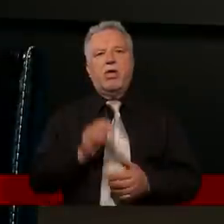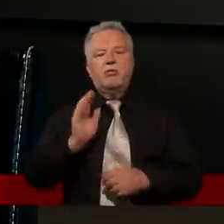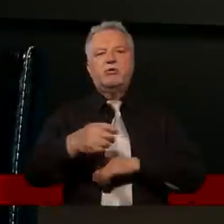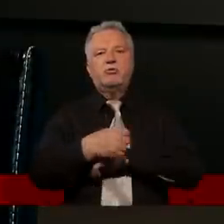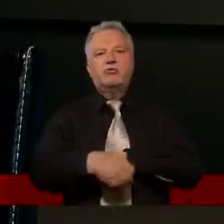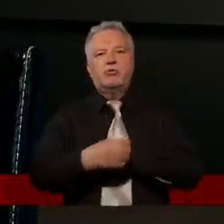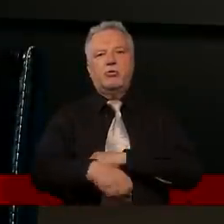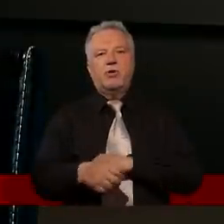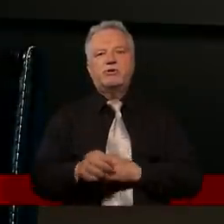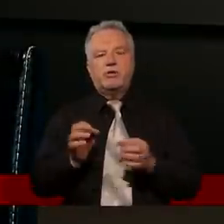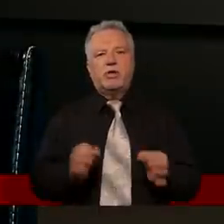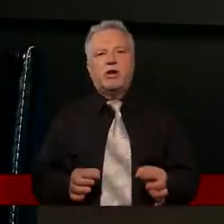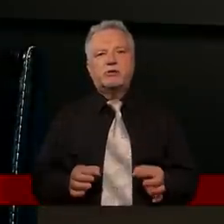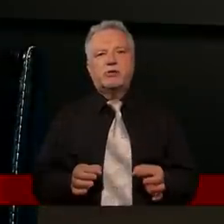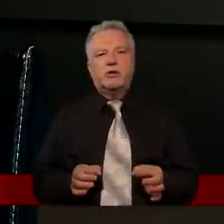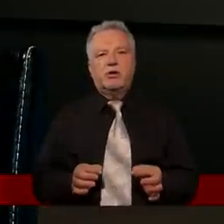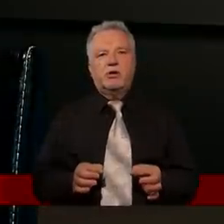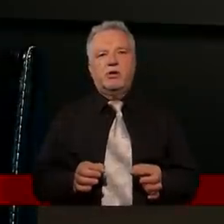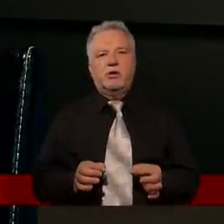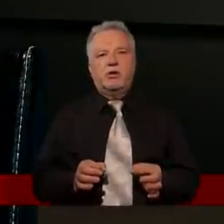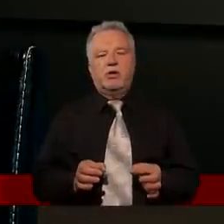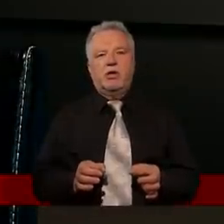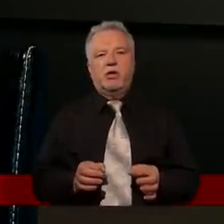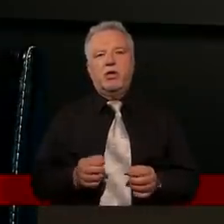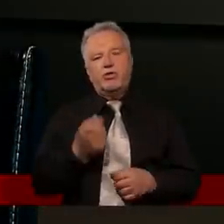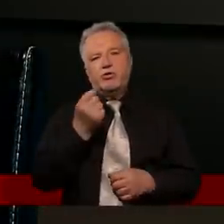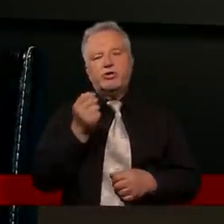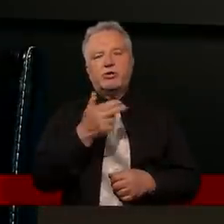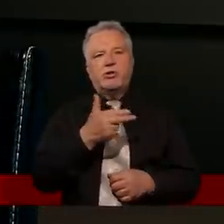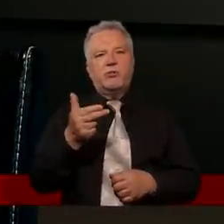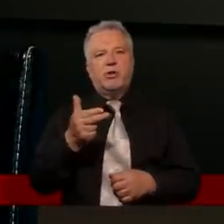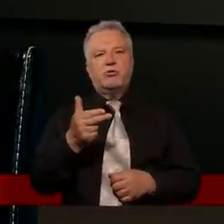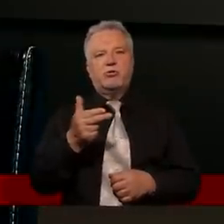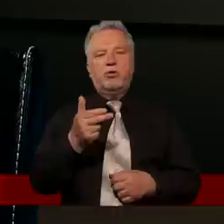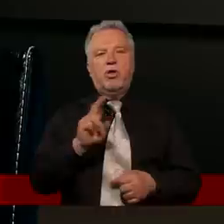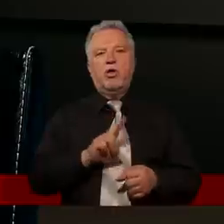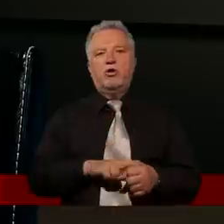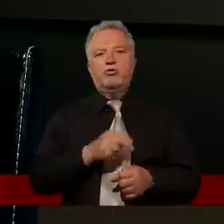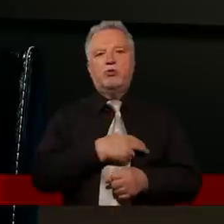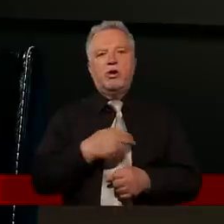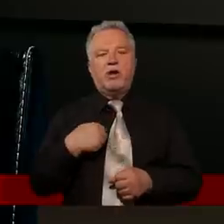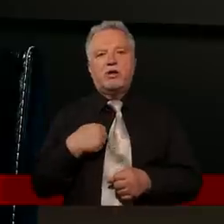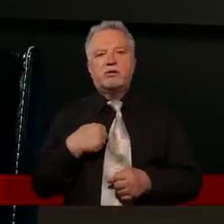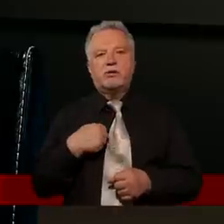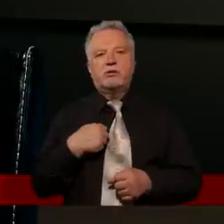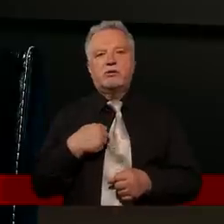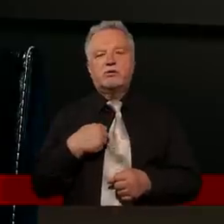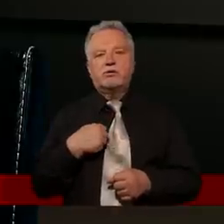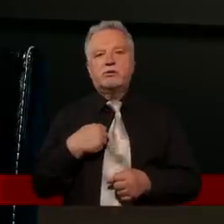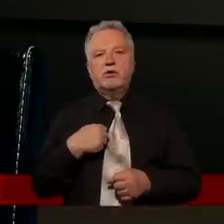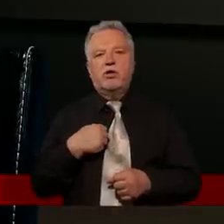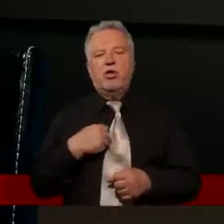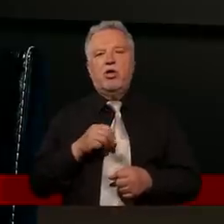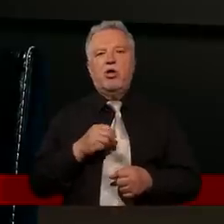Będziemy studiować teraz te kilka tematów, które nas, czy rzeczy,